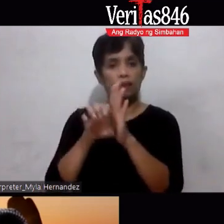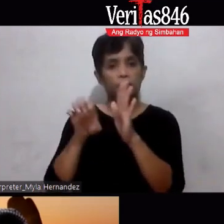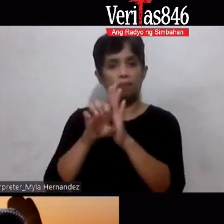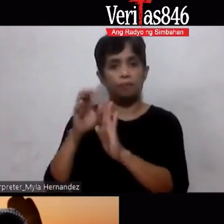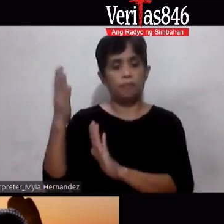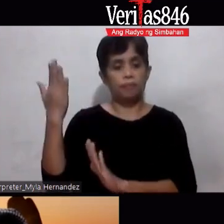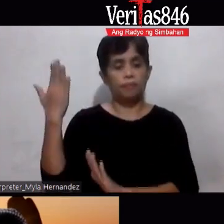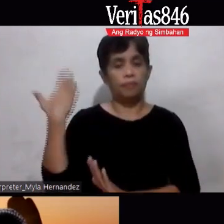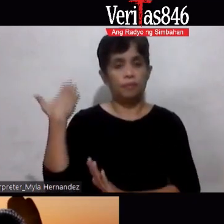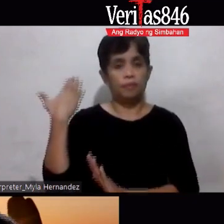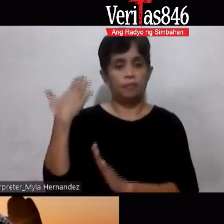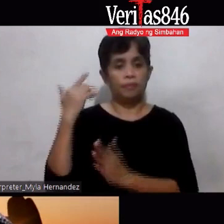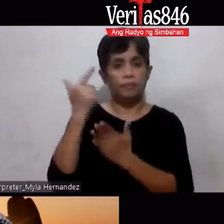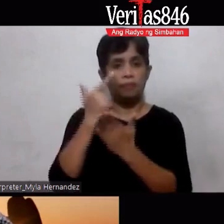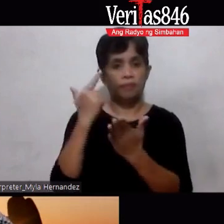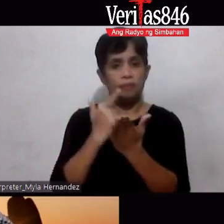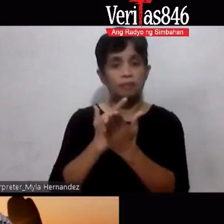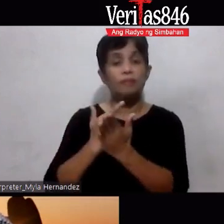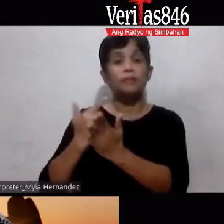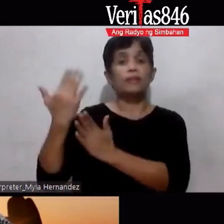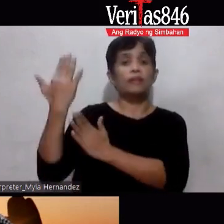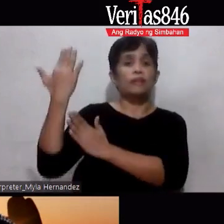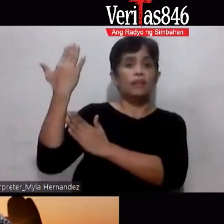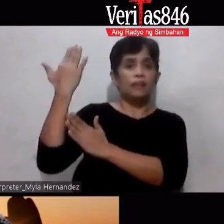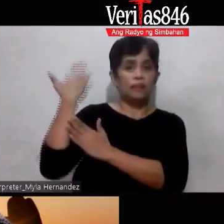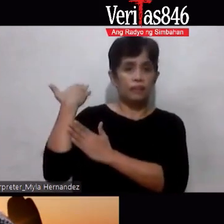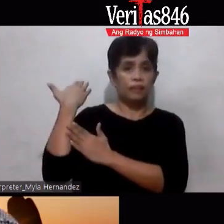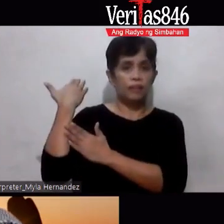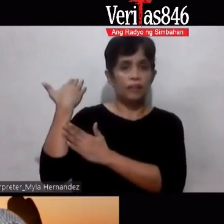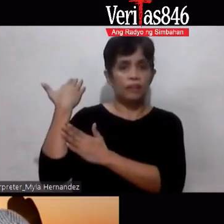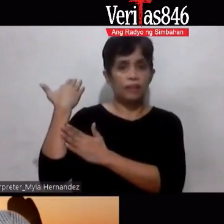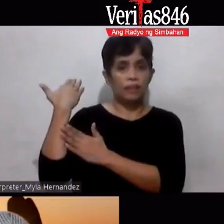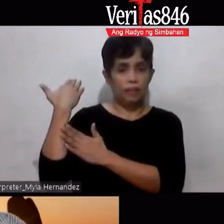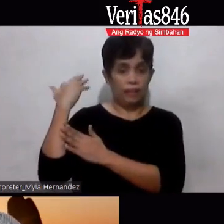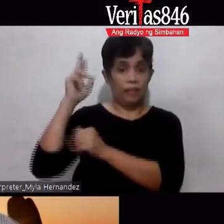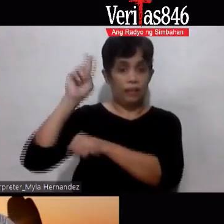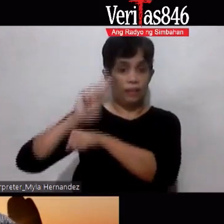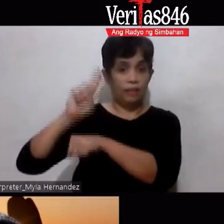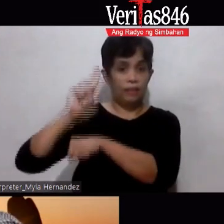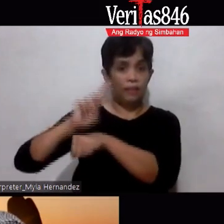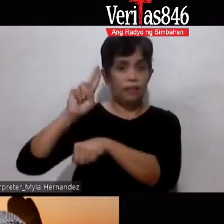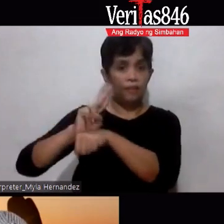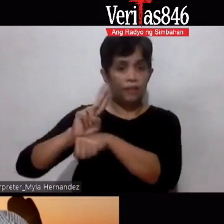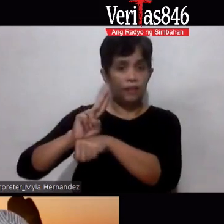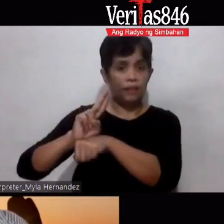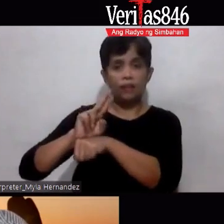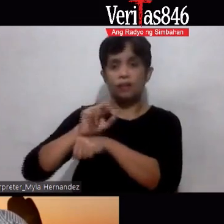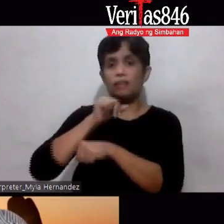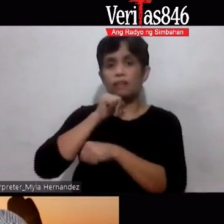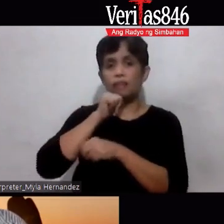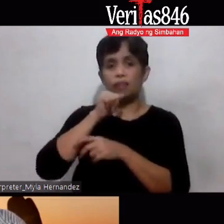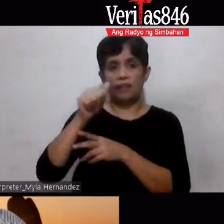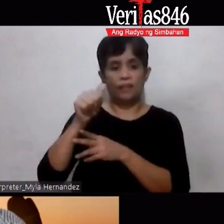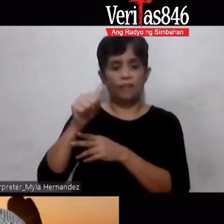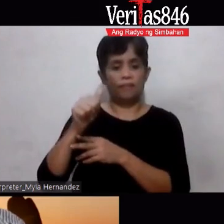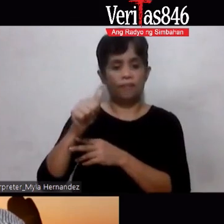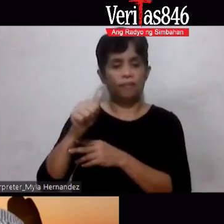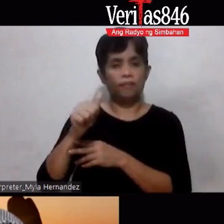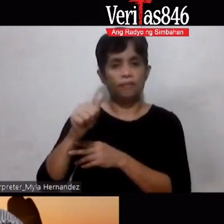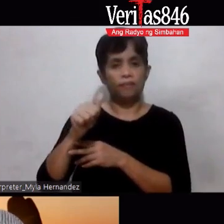Mga Aral Mula sa Nakaraan Na Na Naigamit Natin Kasi Hindi natin Ito